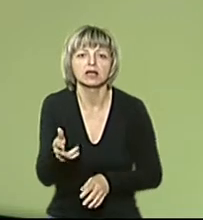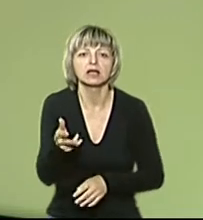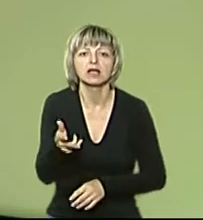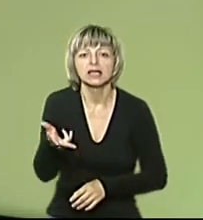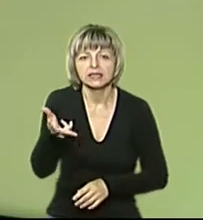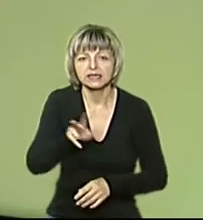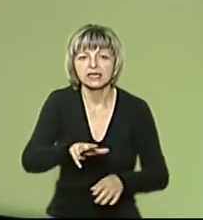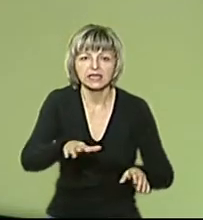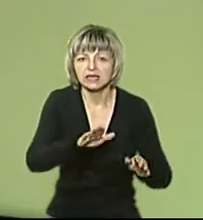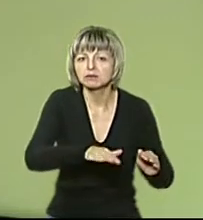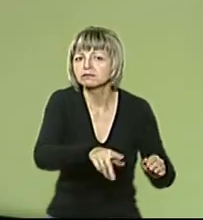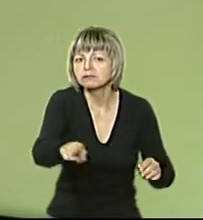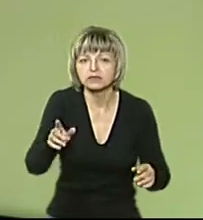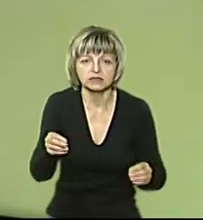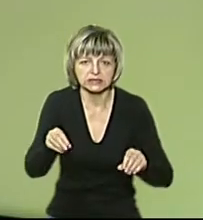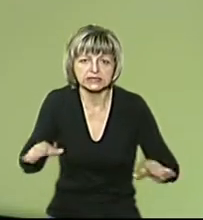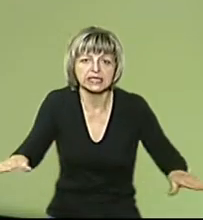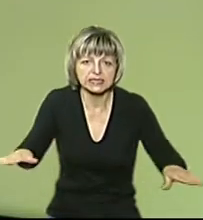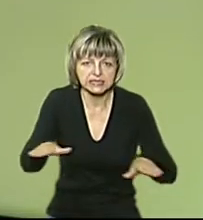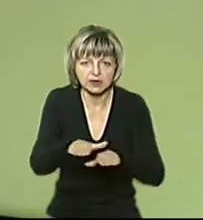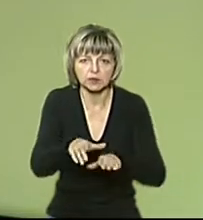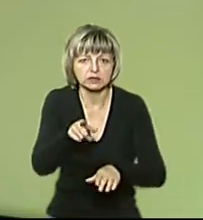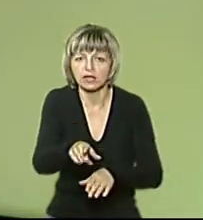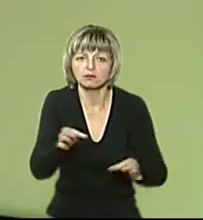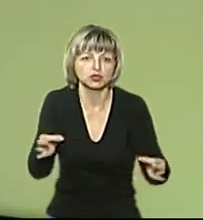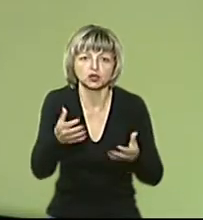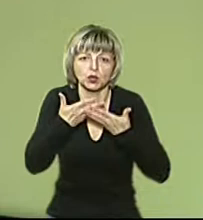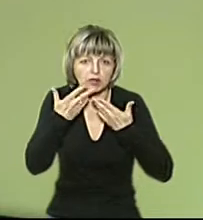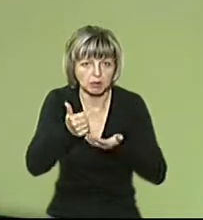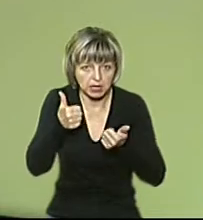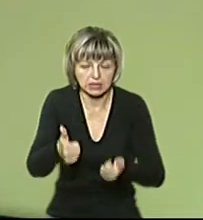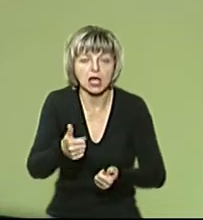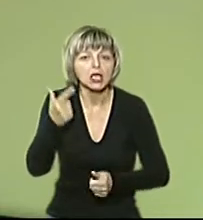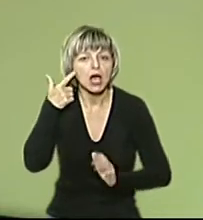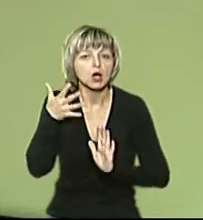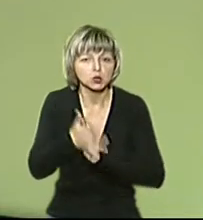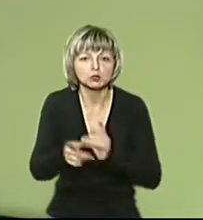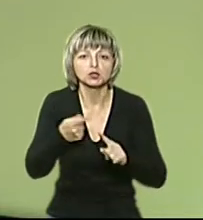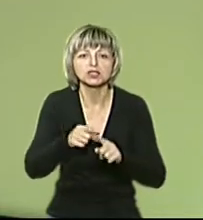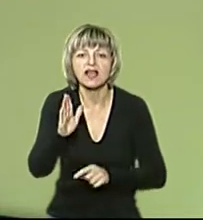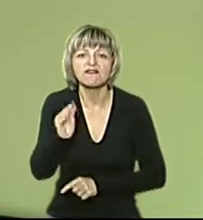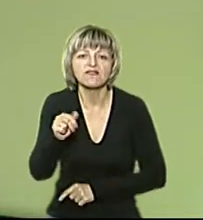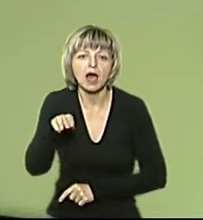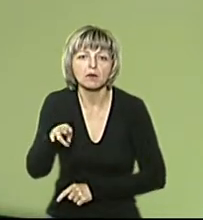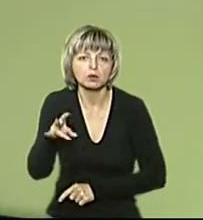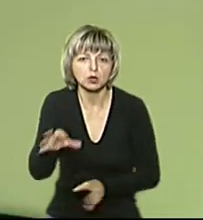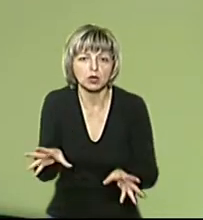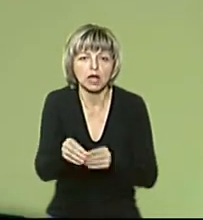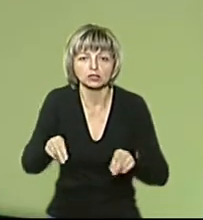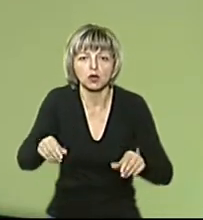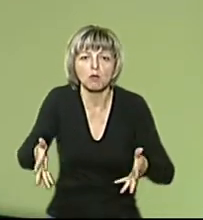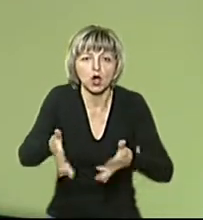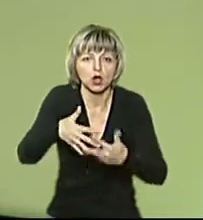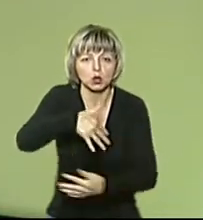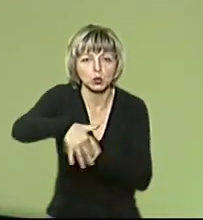засипано, там запаху практично взагалі ніякого немає. Я так розумію, що це вапно з ґрунтом, там